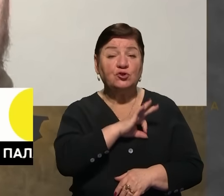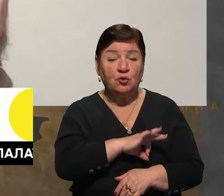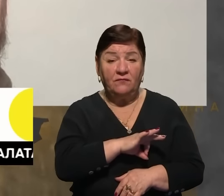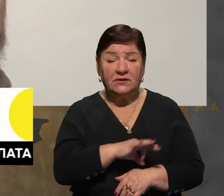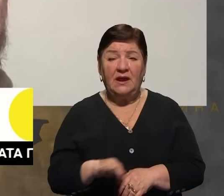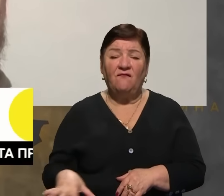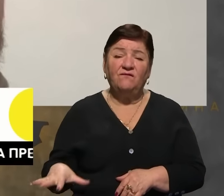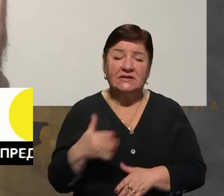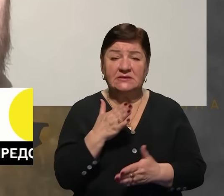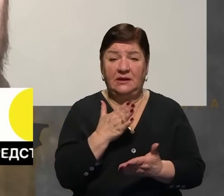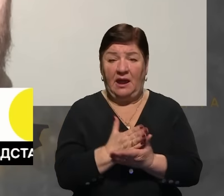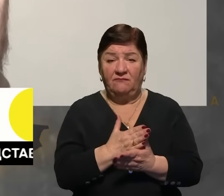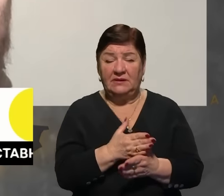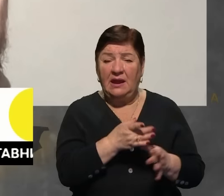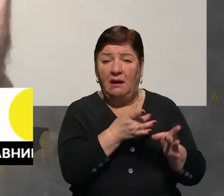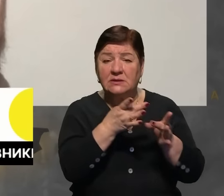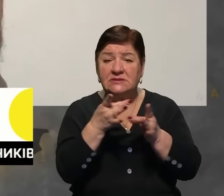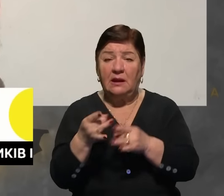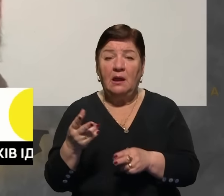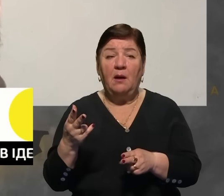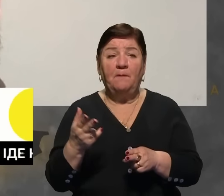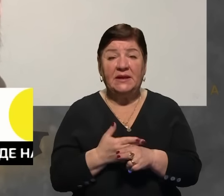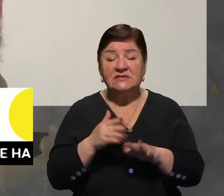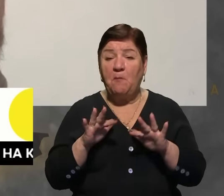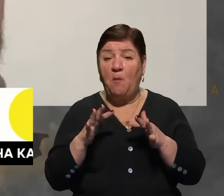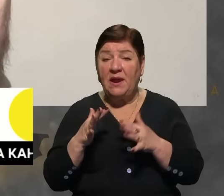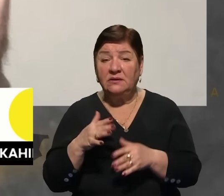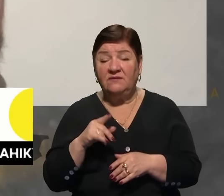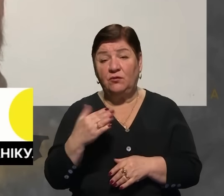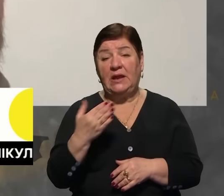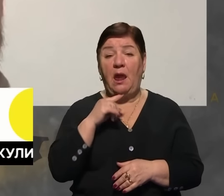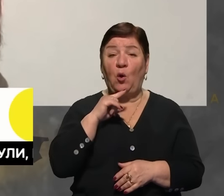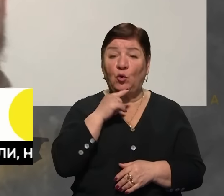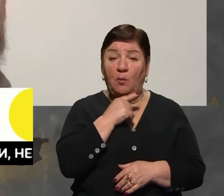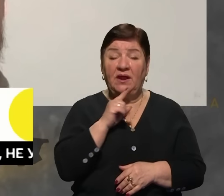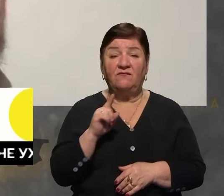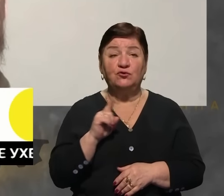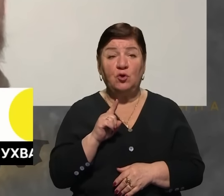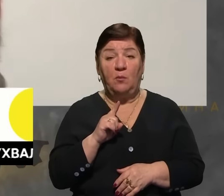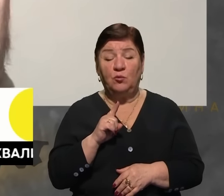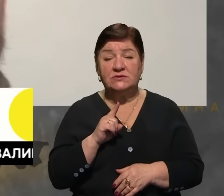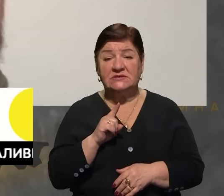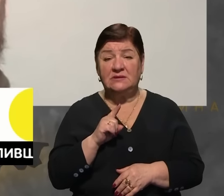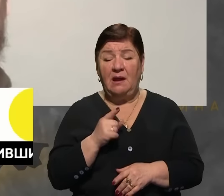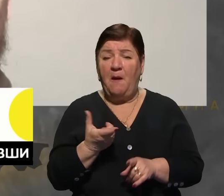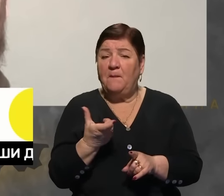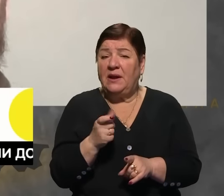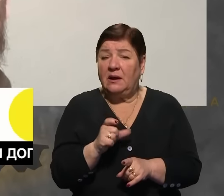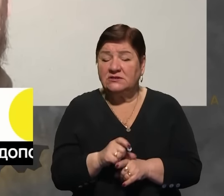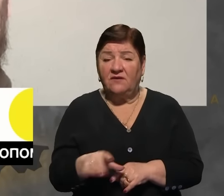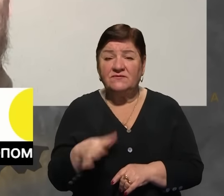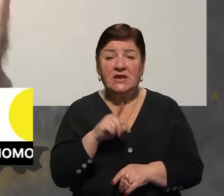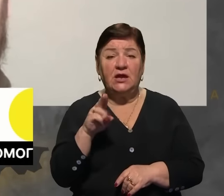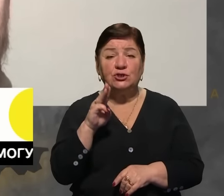наявний арсенал. Тобто без моментів, чомусь вони економлюють, чомусь вони переражають. От все, що є в